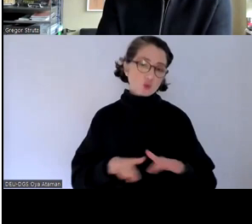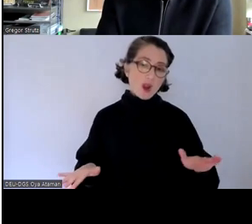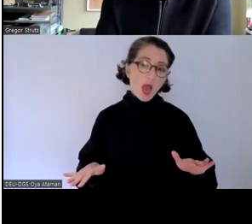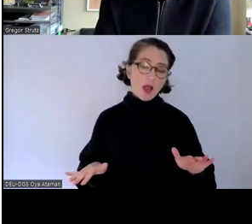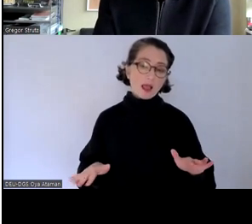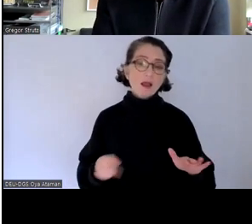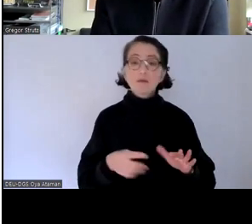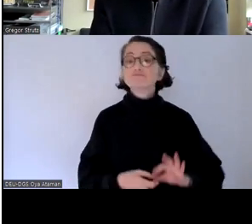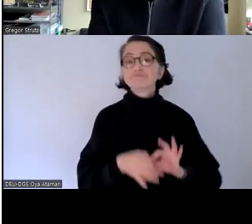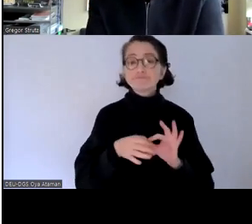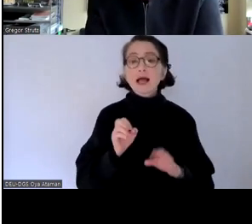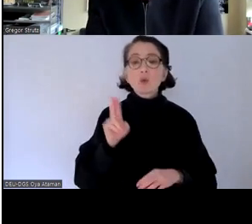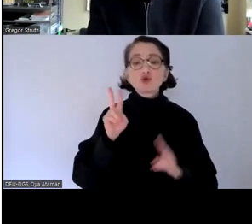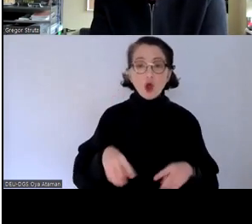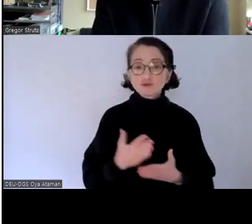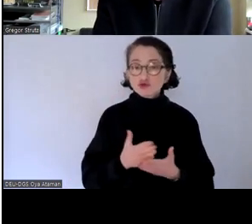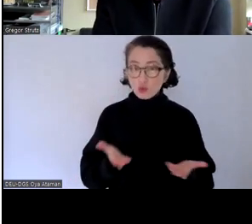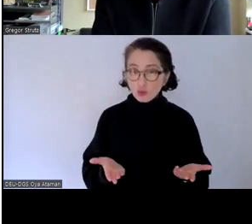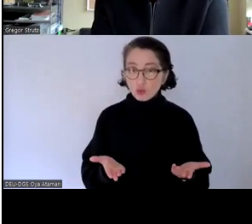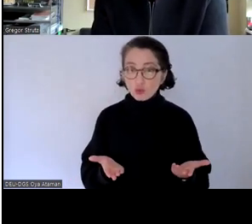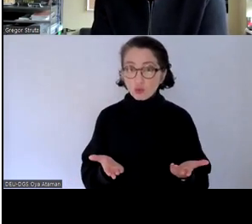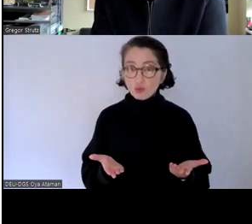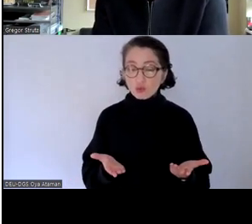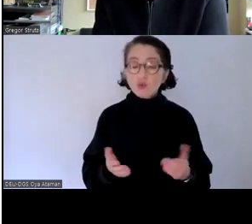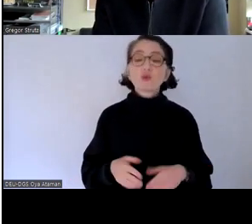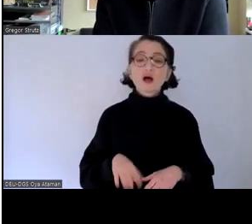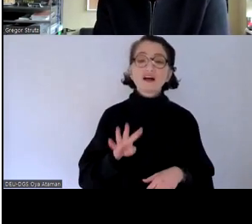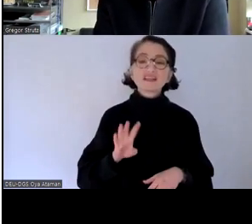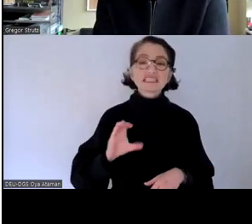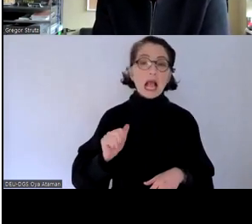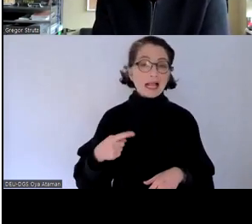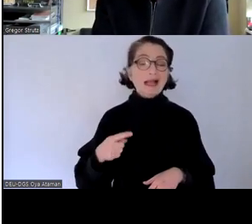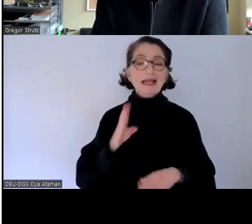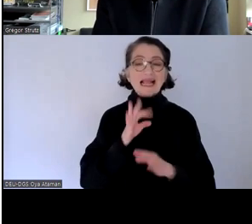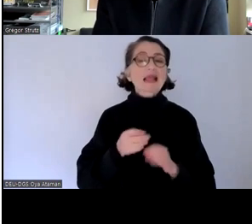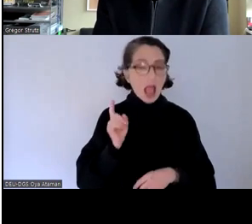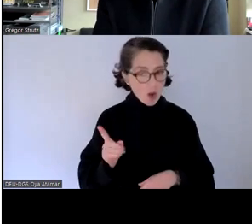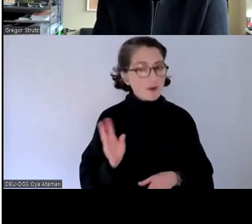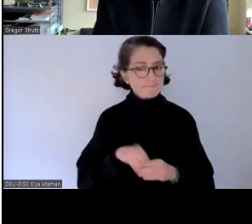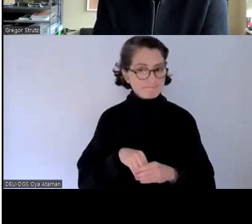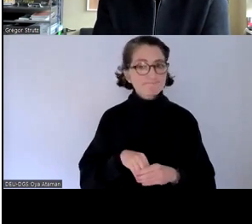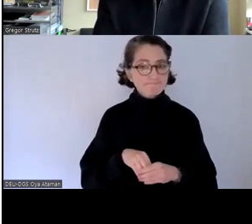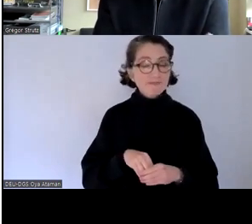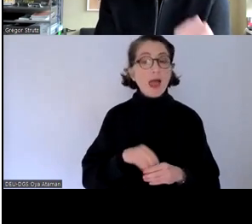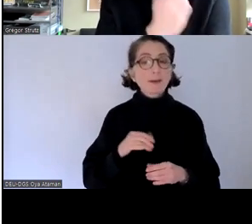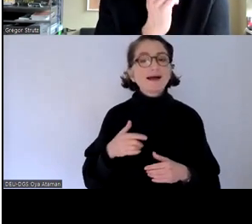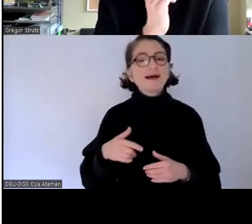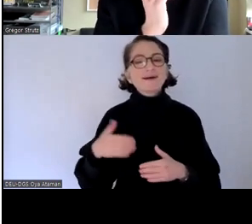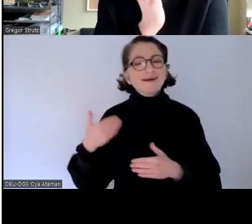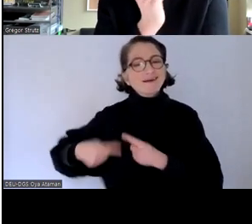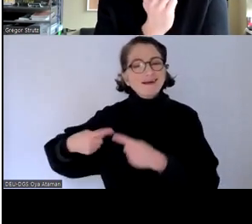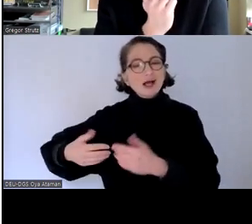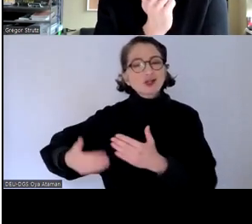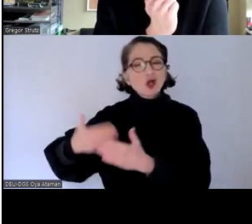die die ich vorhin benannt habe und auch die wcrg richtlinien die jetzt aber dann noch mal deutlich